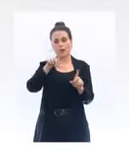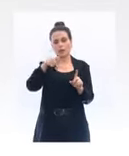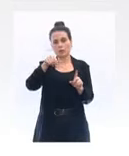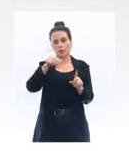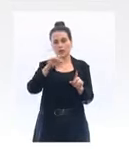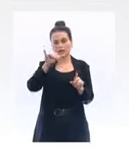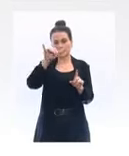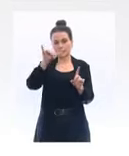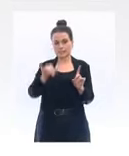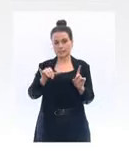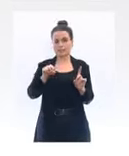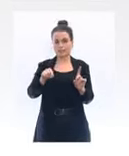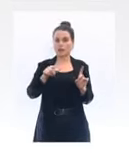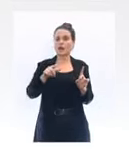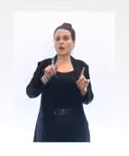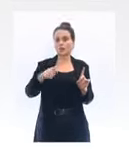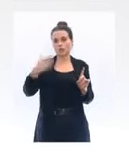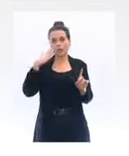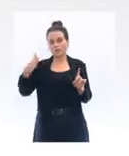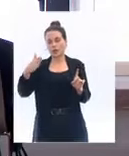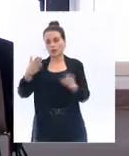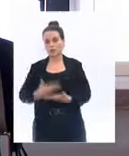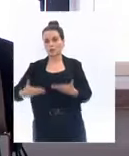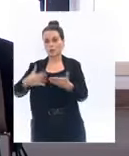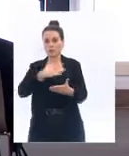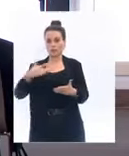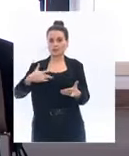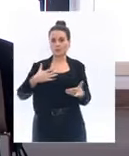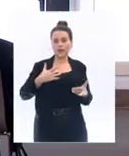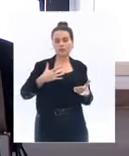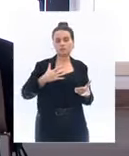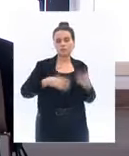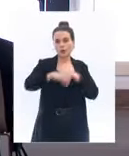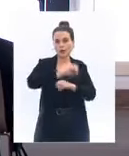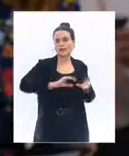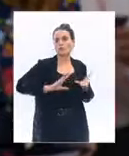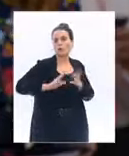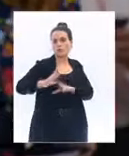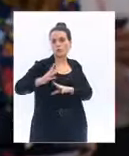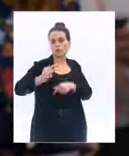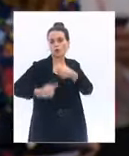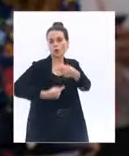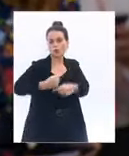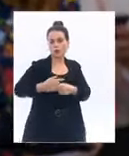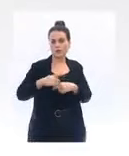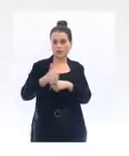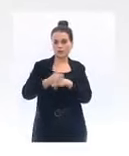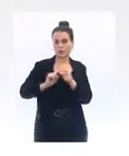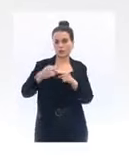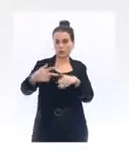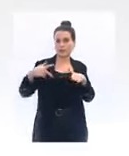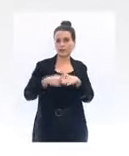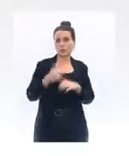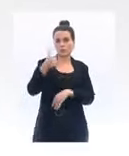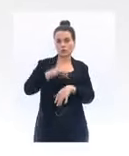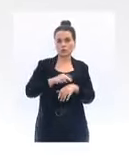évoluent du fait des circonstances sanitaires. Et donc, cela consistera en début de semaine en une minute de silence. Mais il y a aussi des